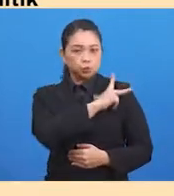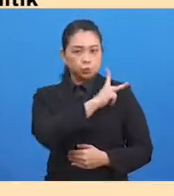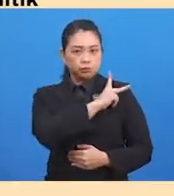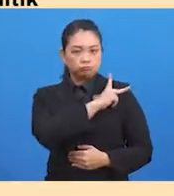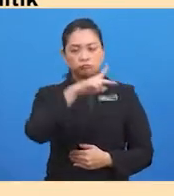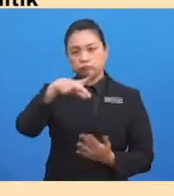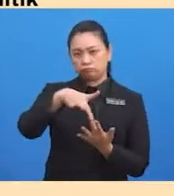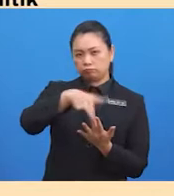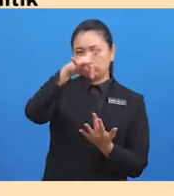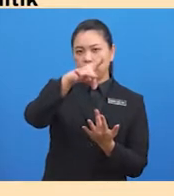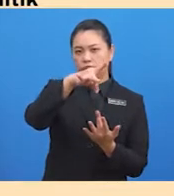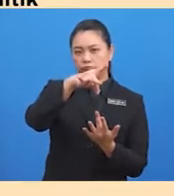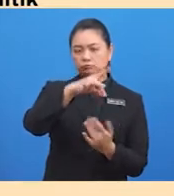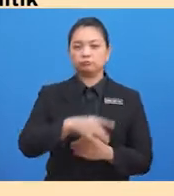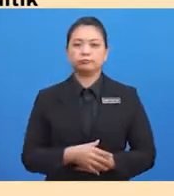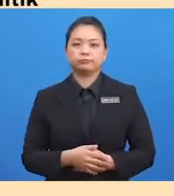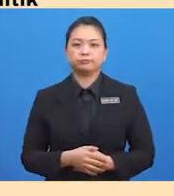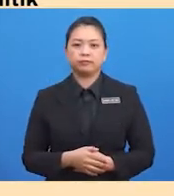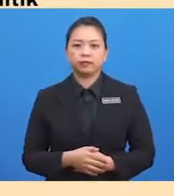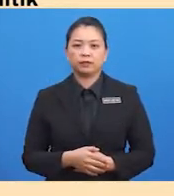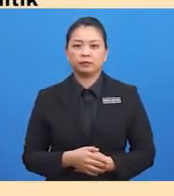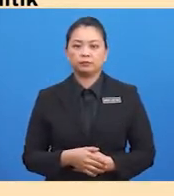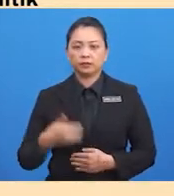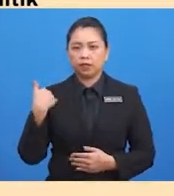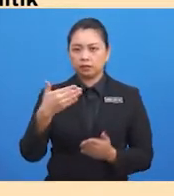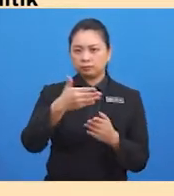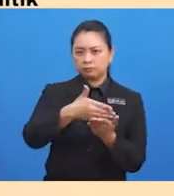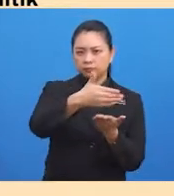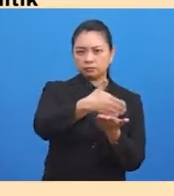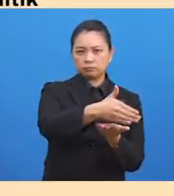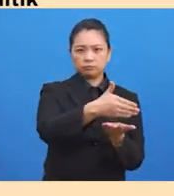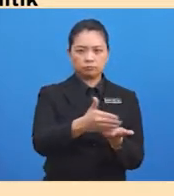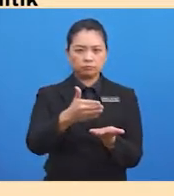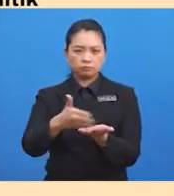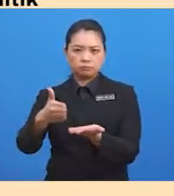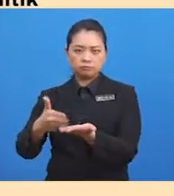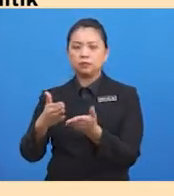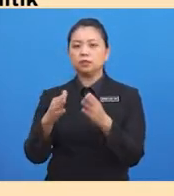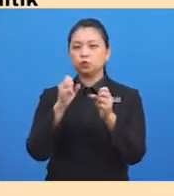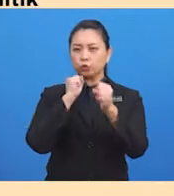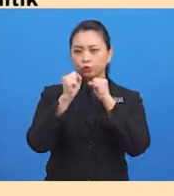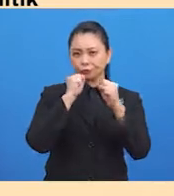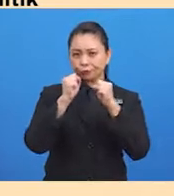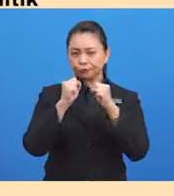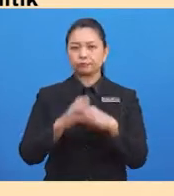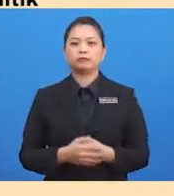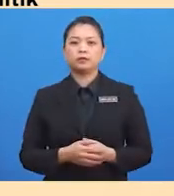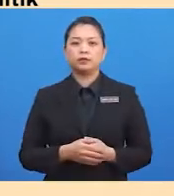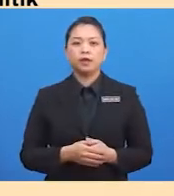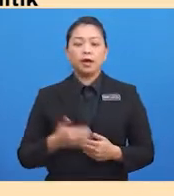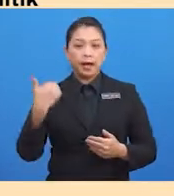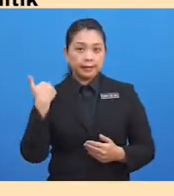neolitik. Pembahagian sosial juga berlaku iaitu adanya kelas atasan atau